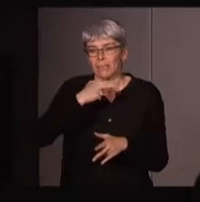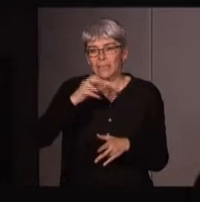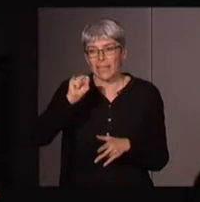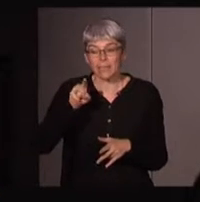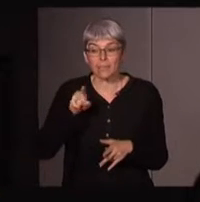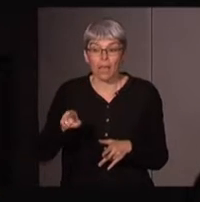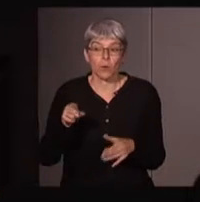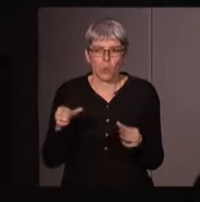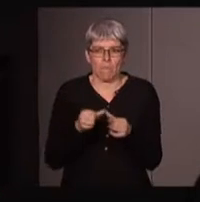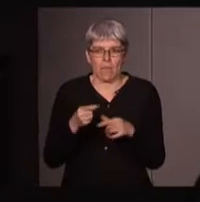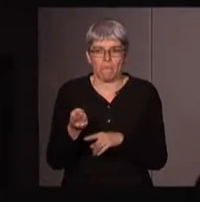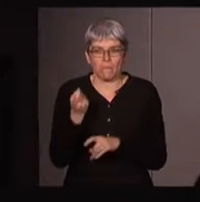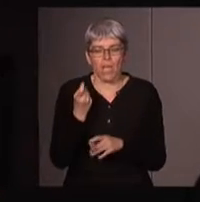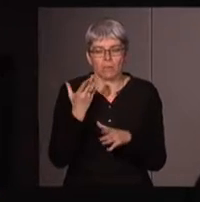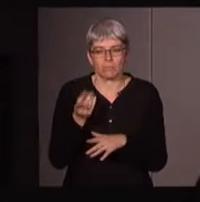King,